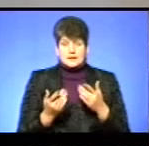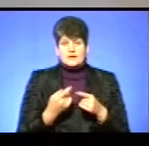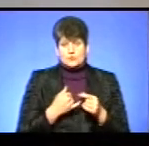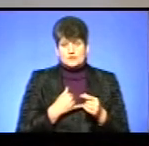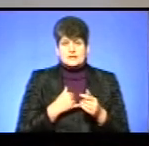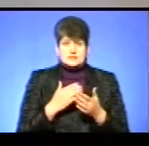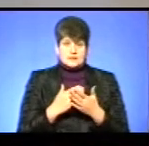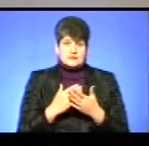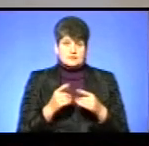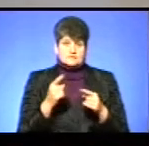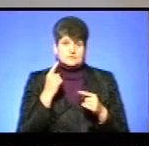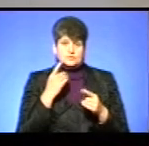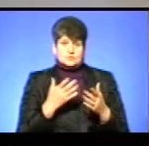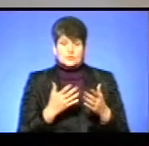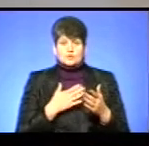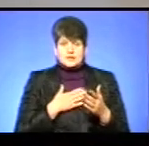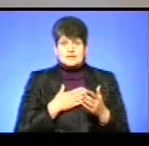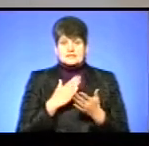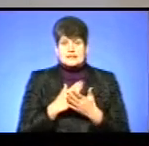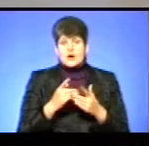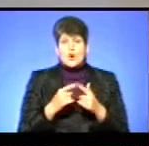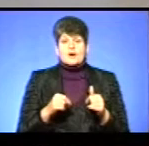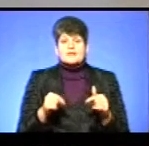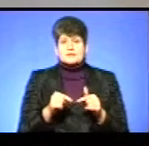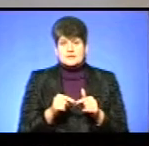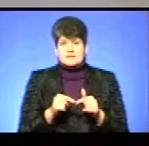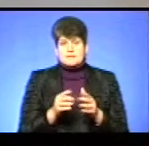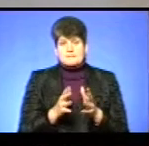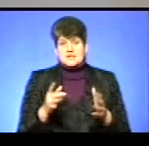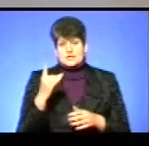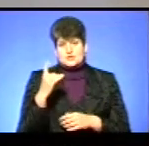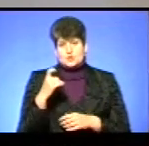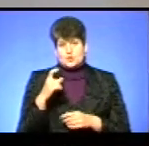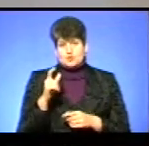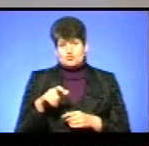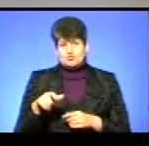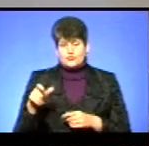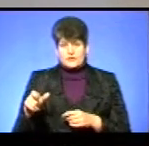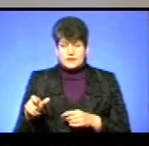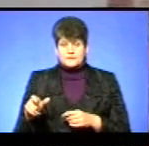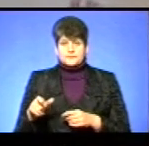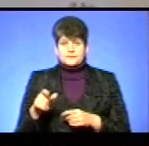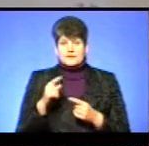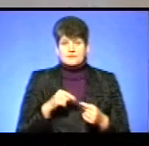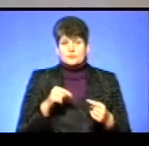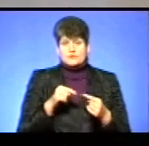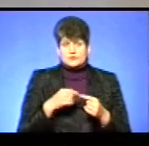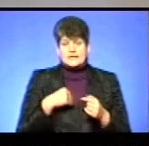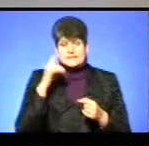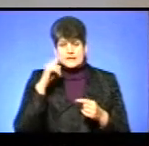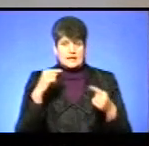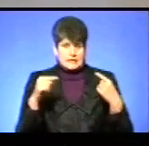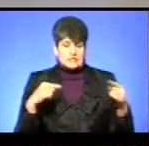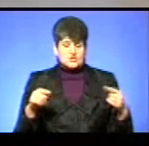є організація з більше ніж 100 чоловік. Я знаю і інші